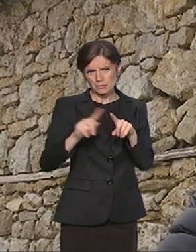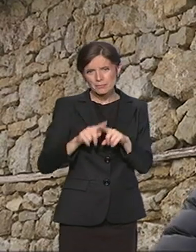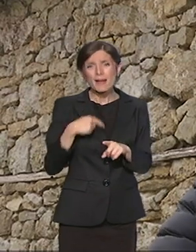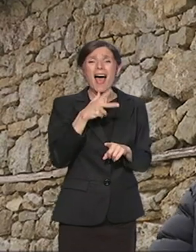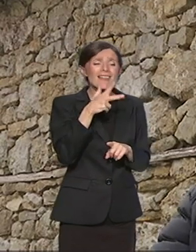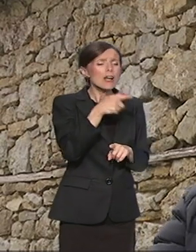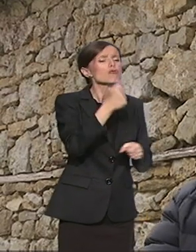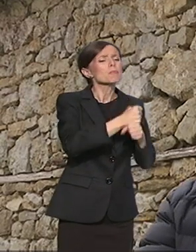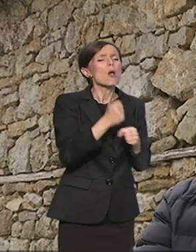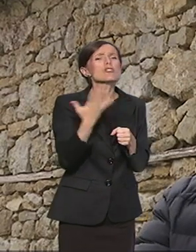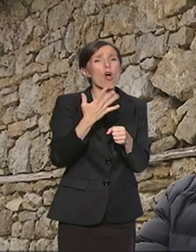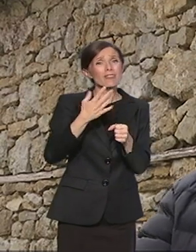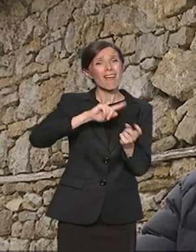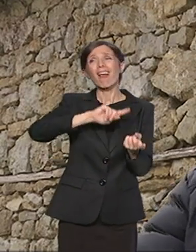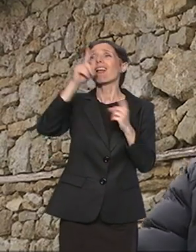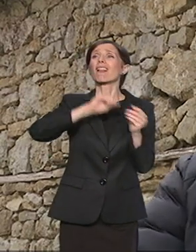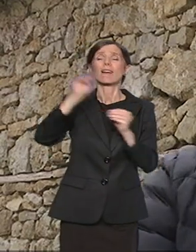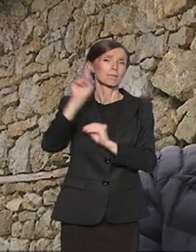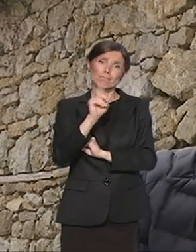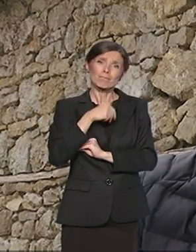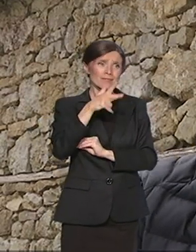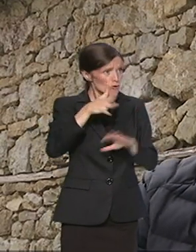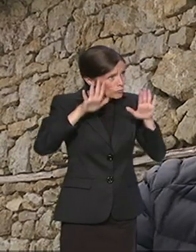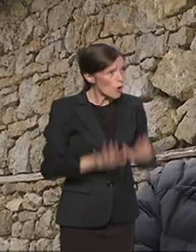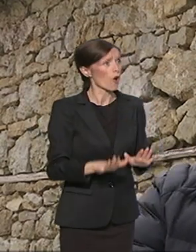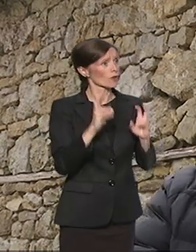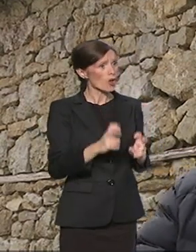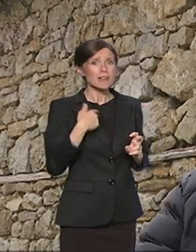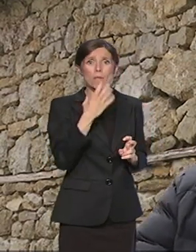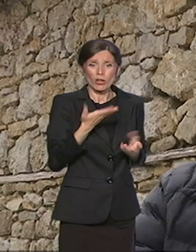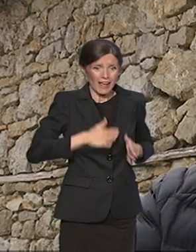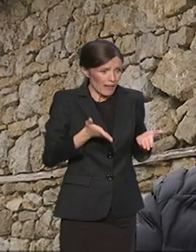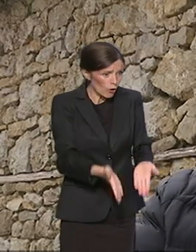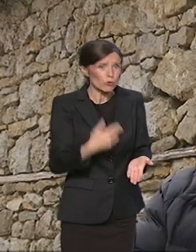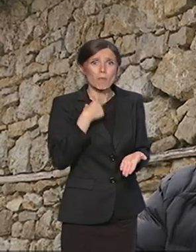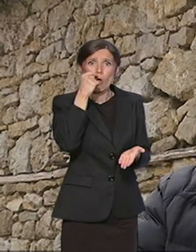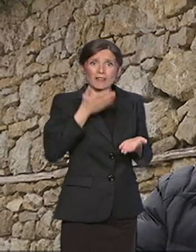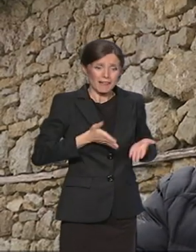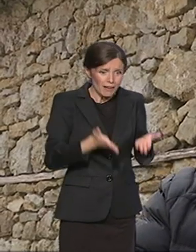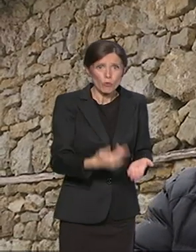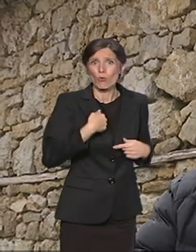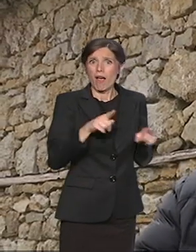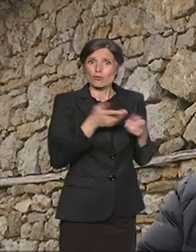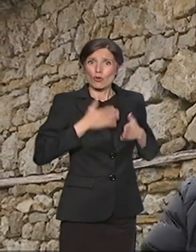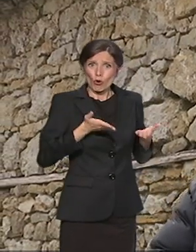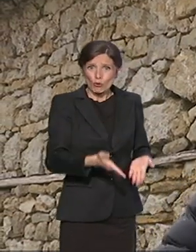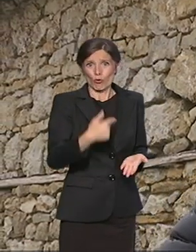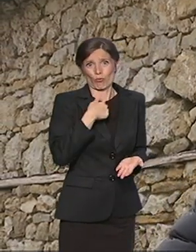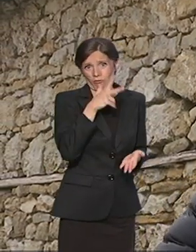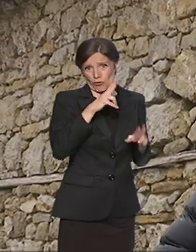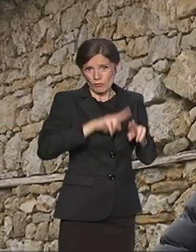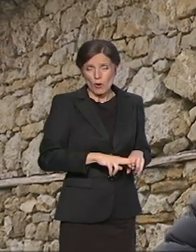moguće, da se time bavim ovde, gde mi se rodio deda, gde mi se rodio otac, gde sam se jar rodio. Kakva je ova velika hoća vaša?